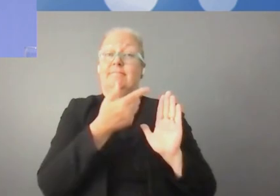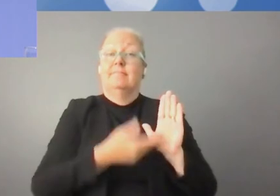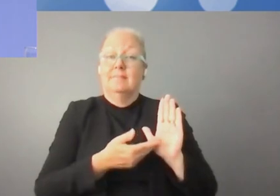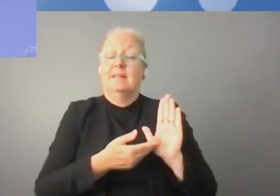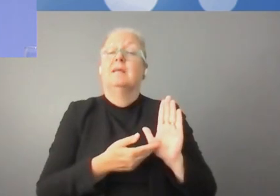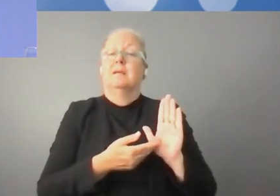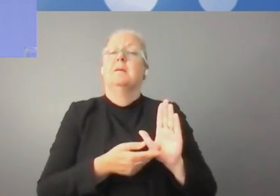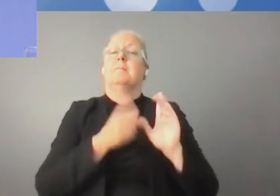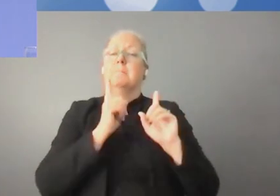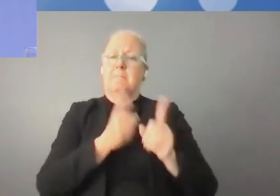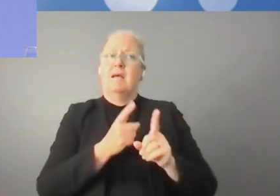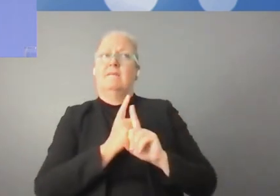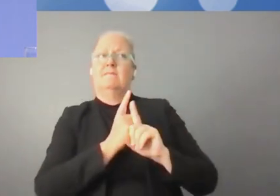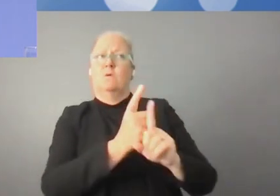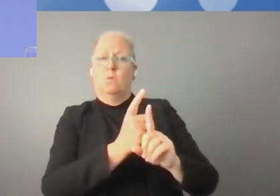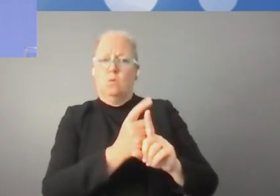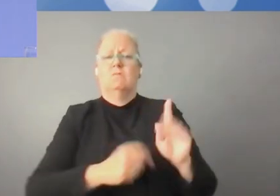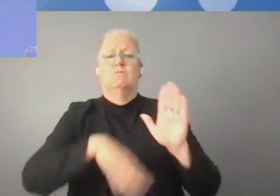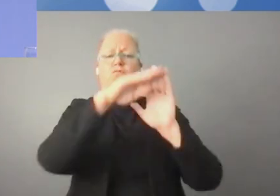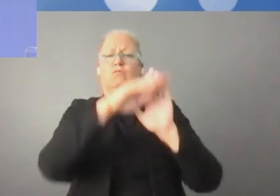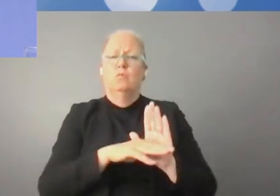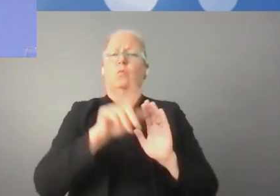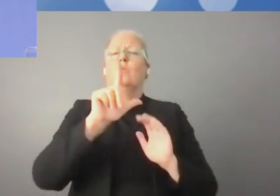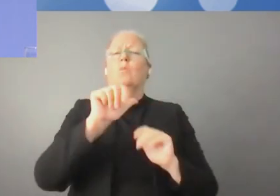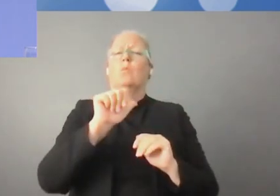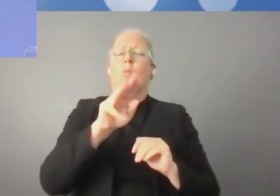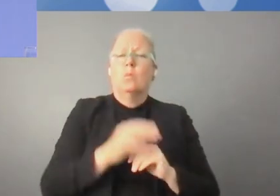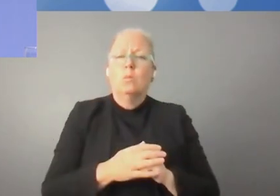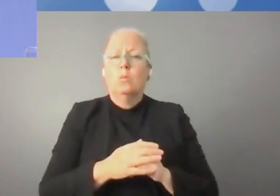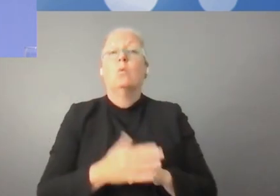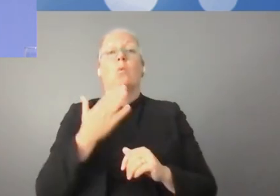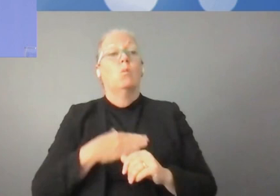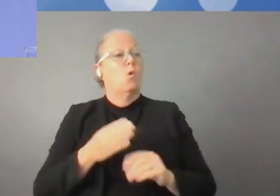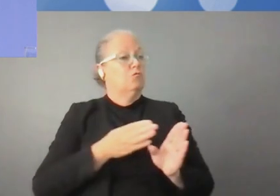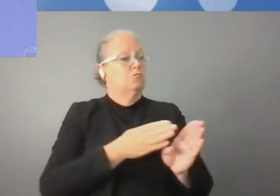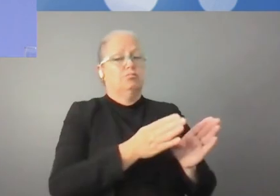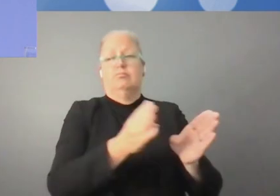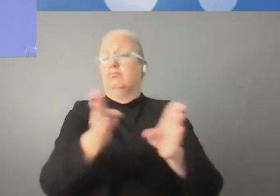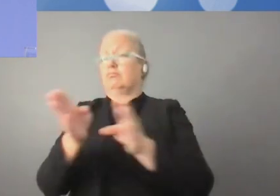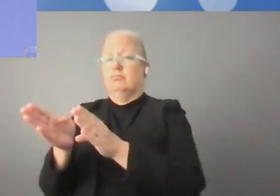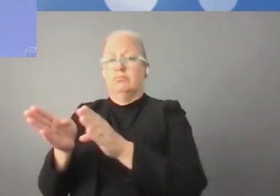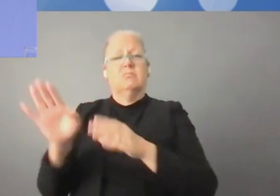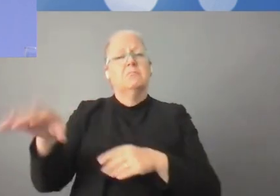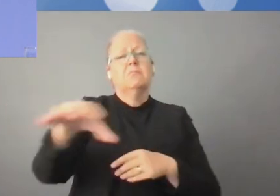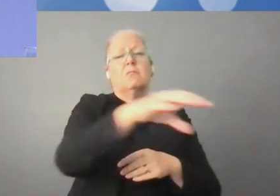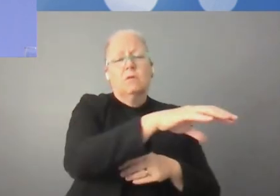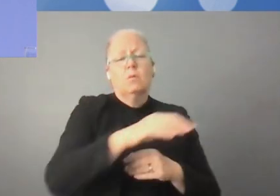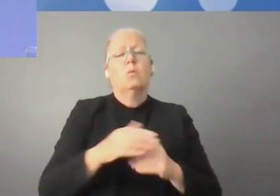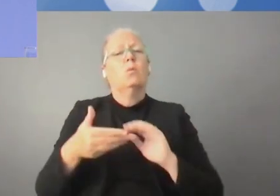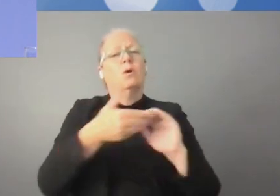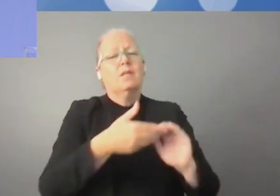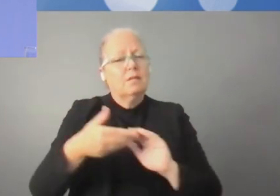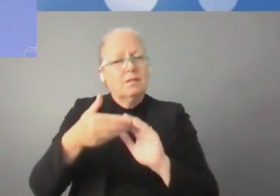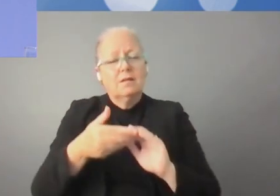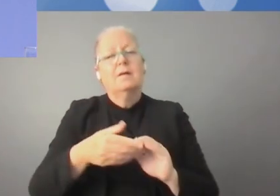respectueuses de l'État de droit. Parce qu'on entend beaucoup, beaucoup de mauvaises solutions aussi quand on parle de régulation d'Internet. Et je vais peut-être